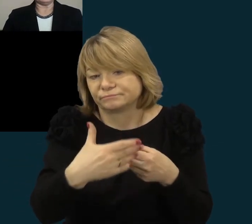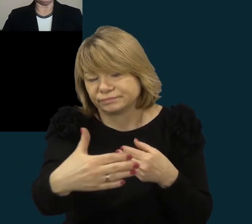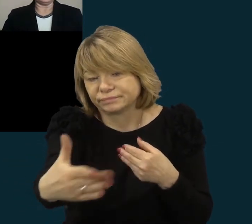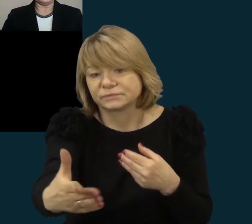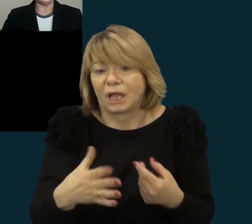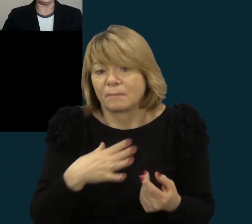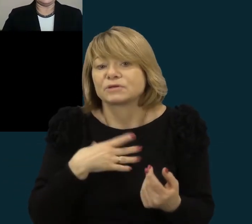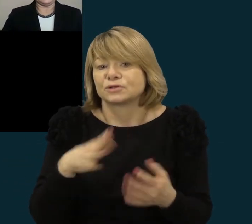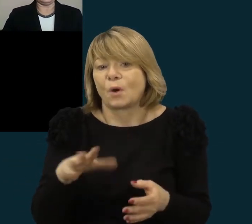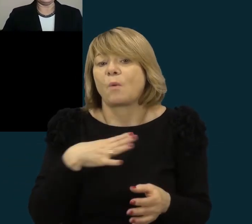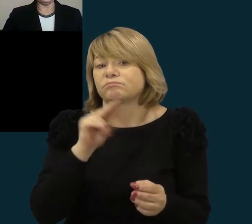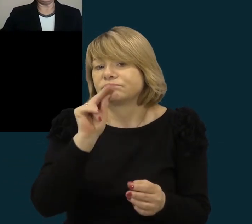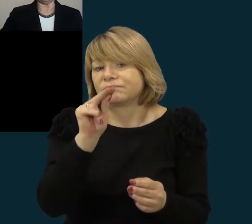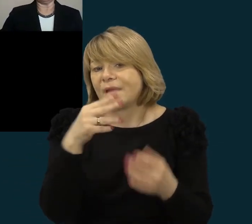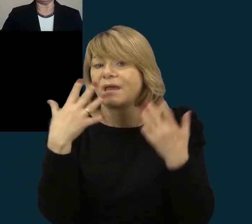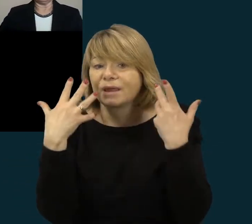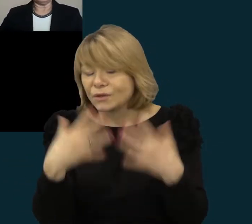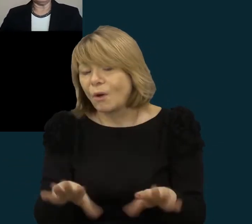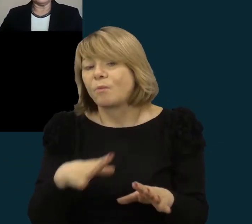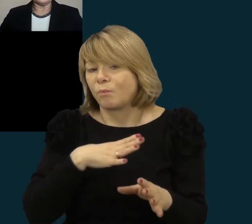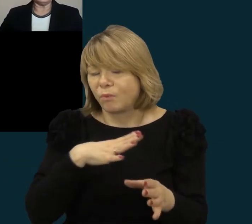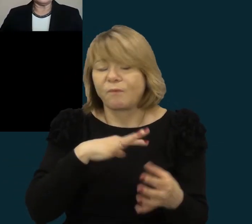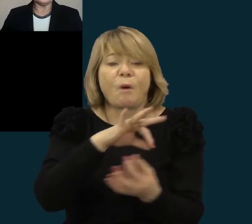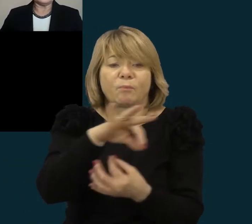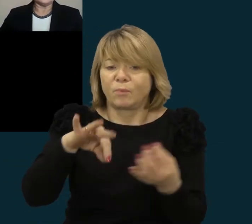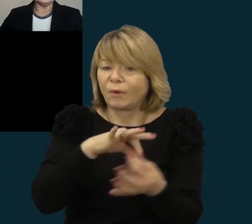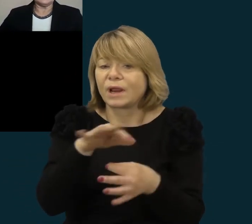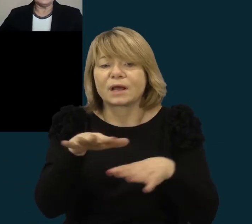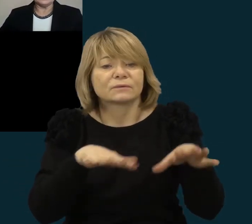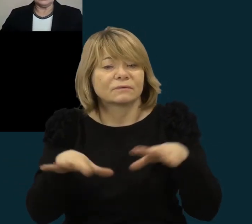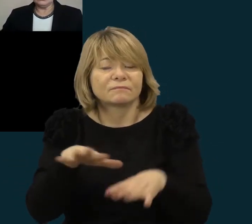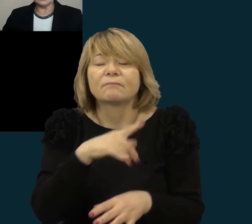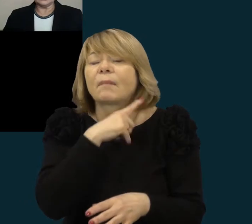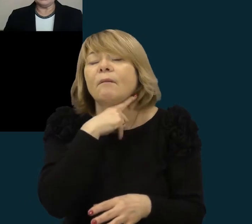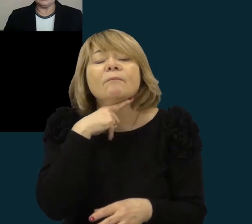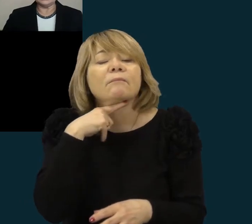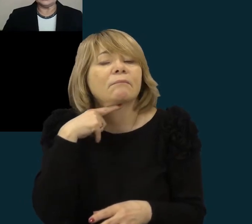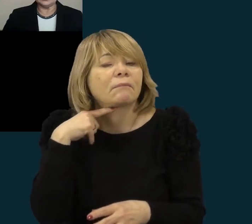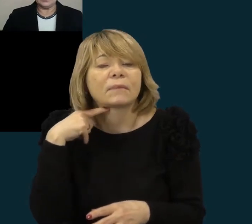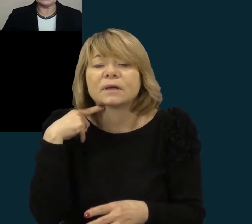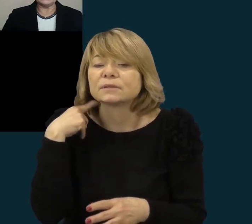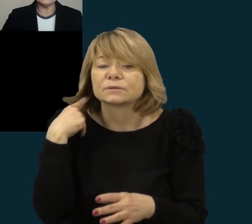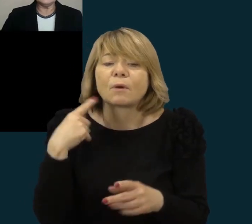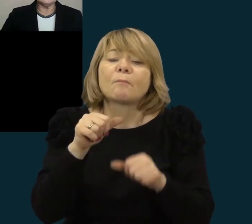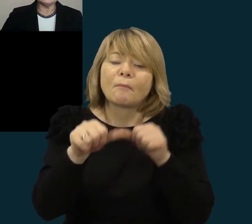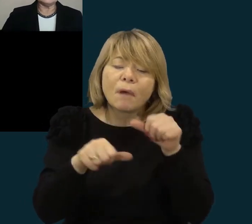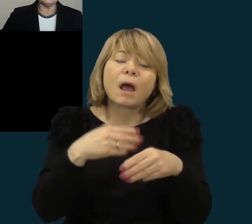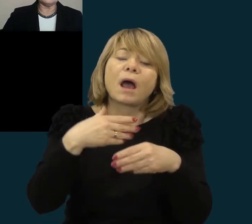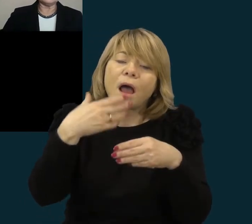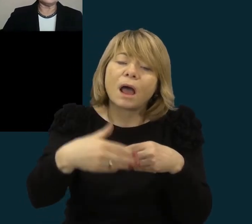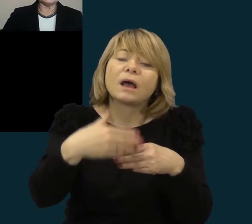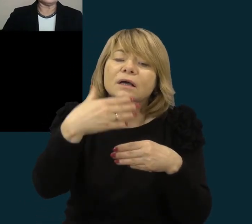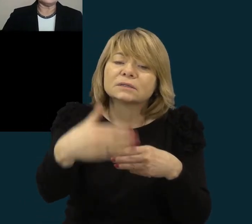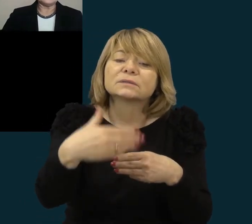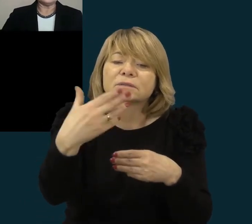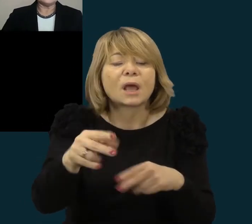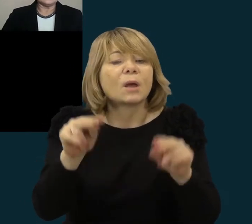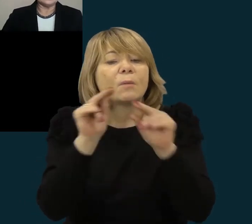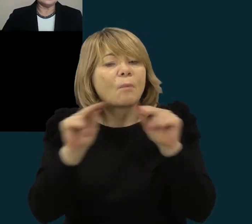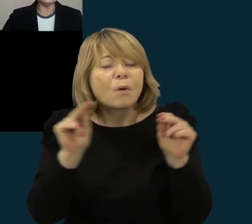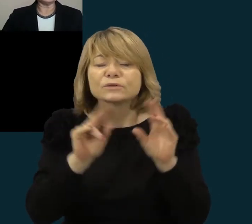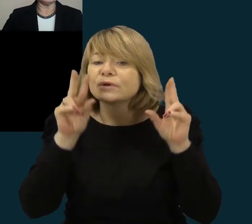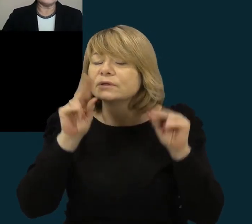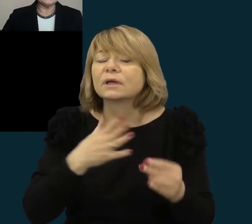tų projektinių veiklų tikrai mes darome mokykloje tikrai labai daug ir metai iš metų moktai yra labai